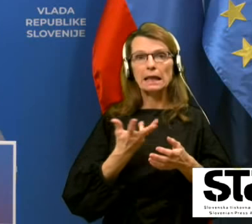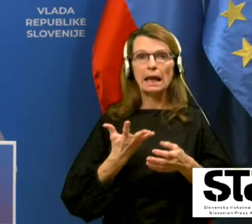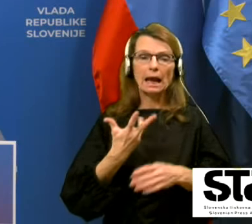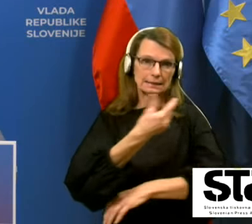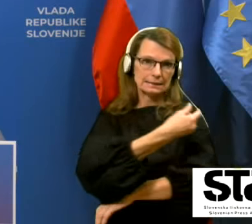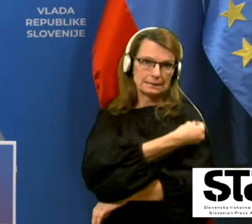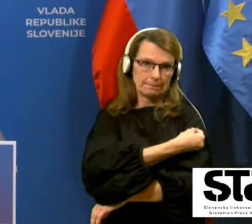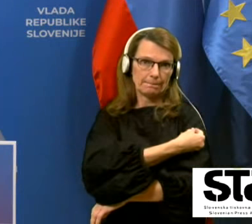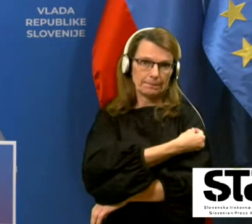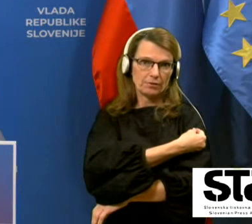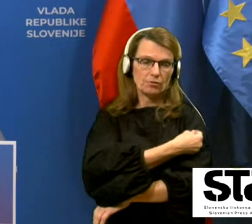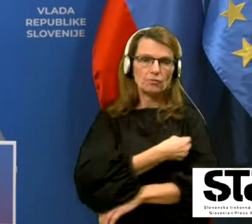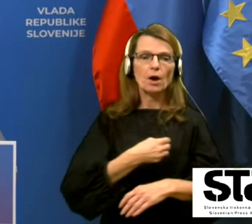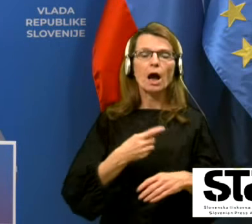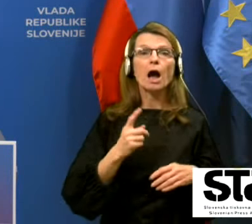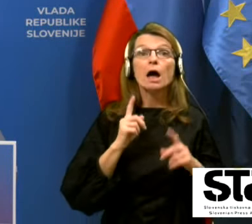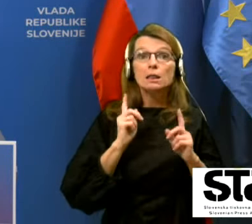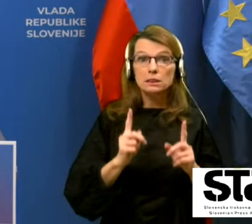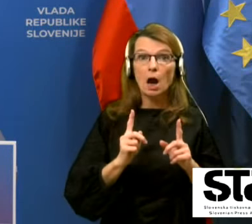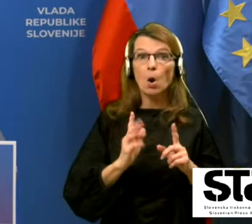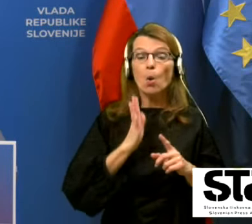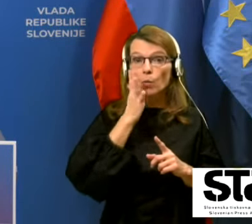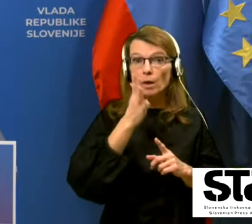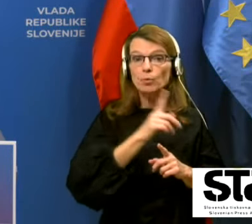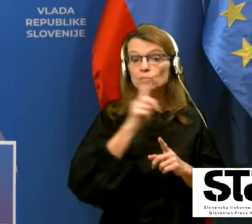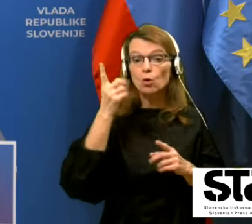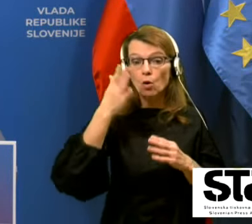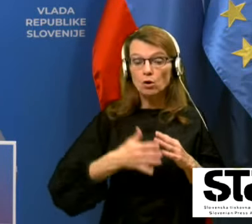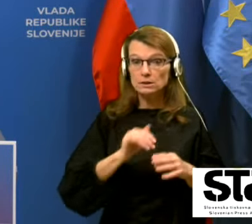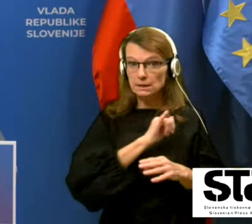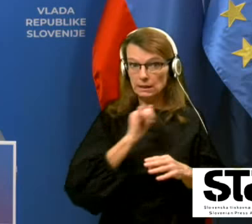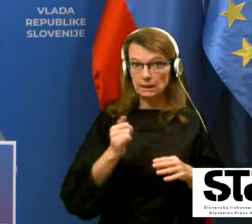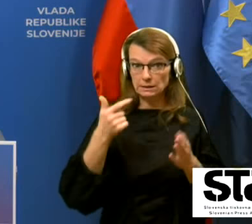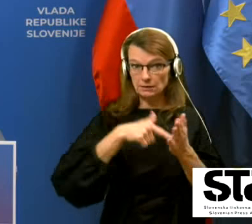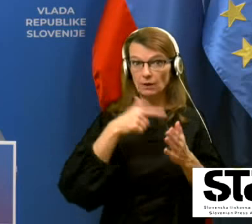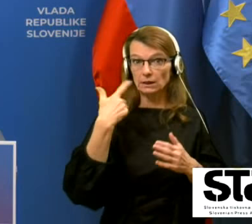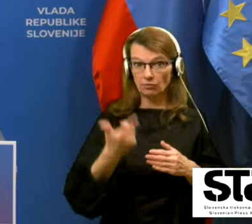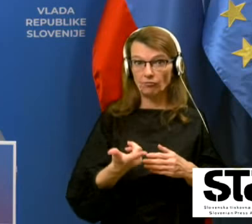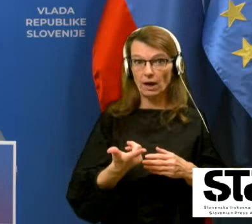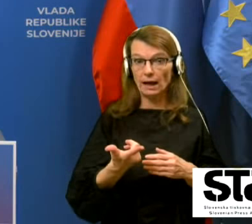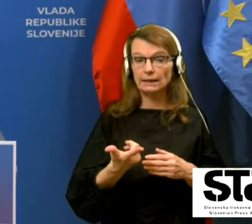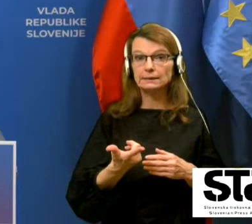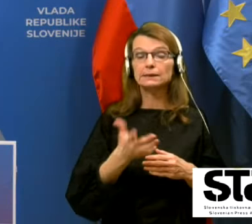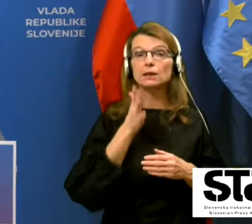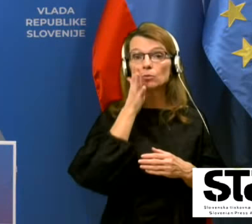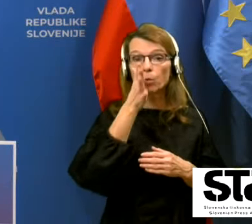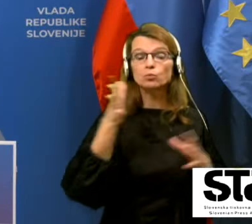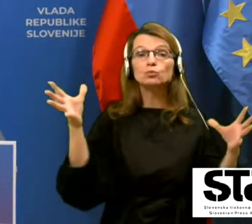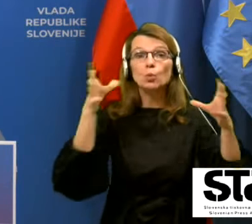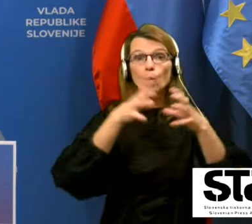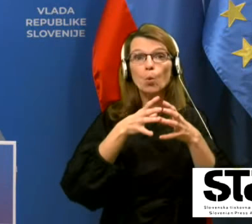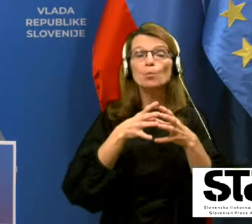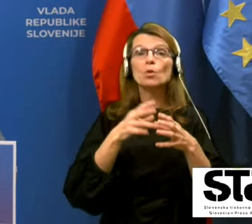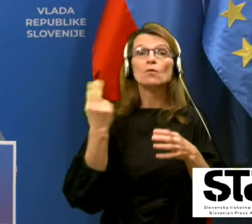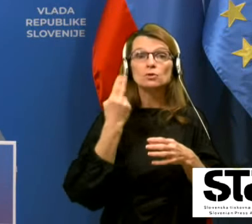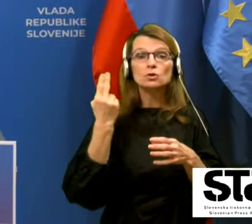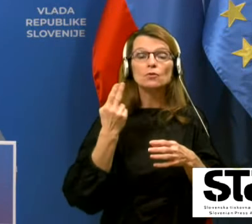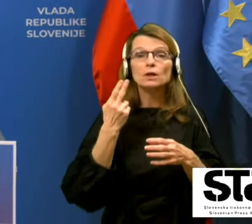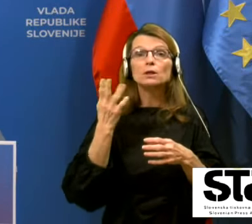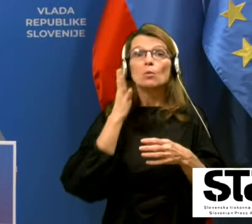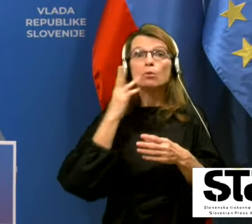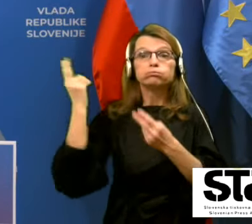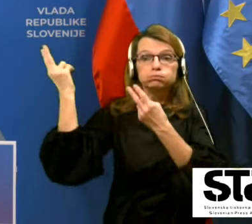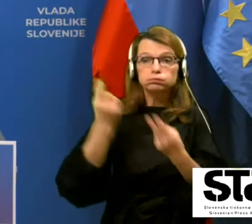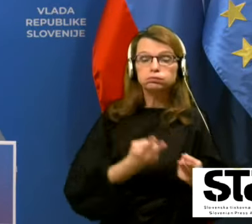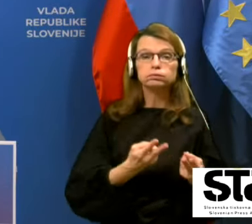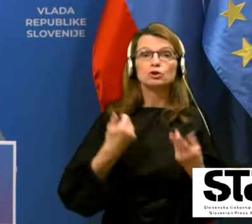cepiva, tako, da bo do konca leta 2020 skupno v Slovenijo prispelo